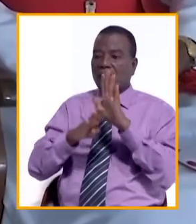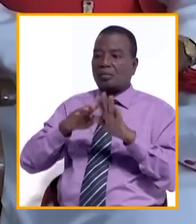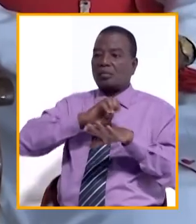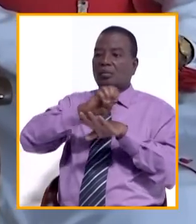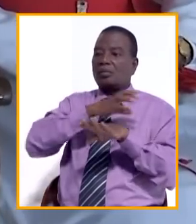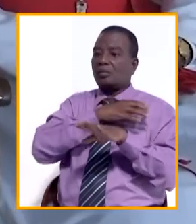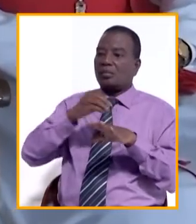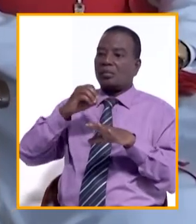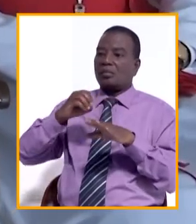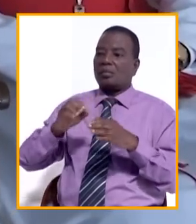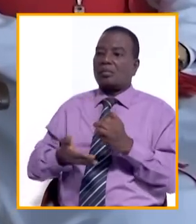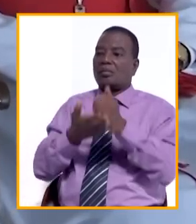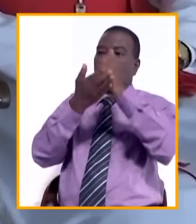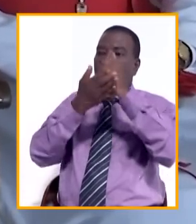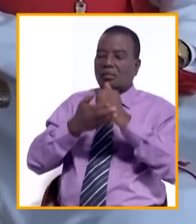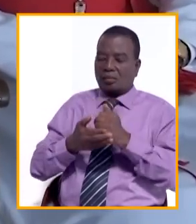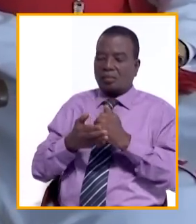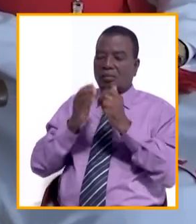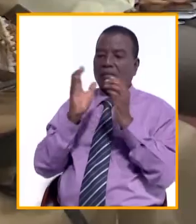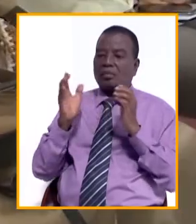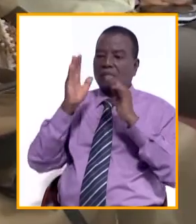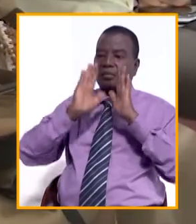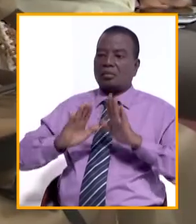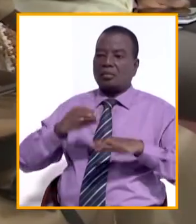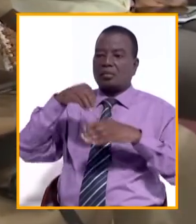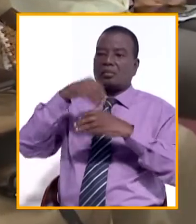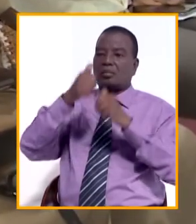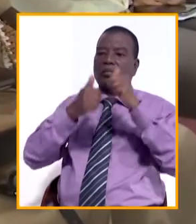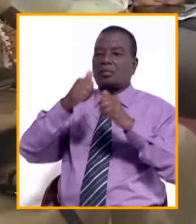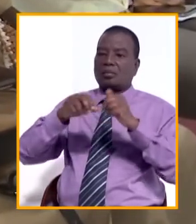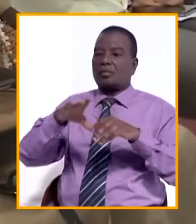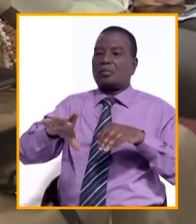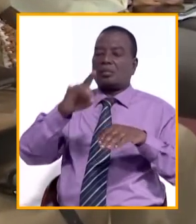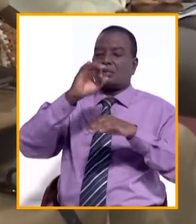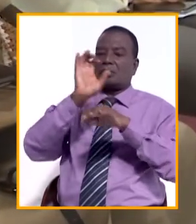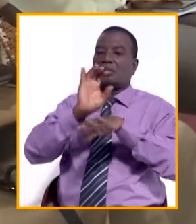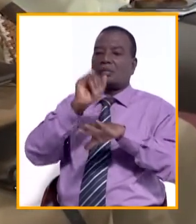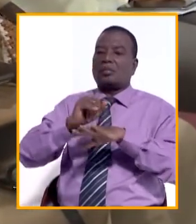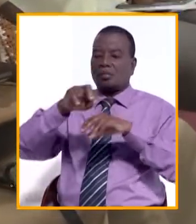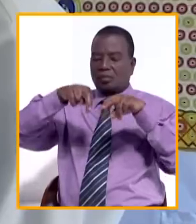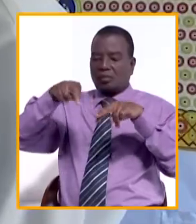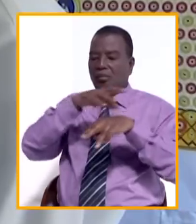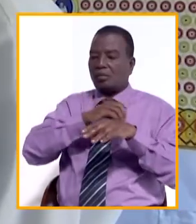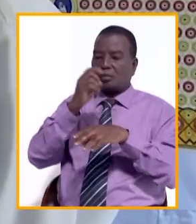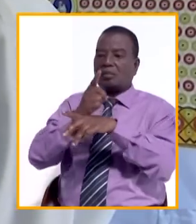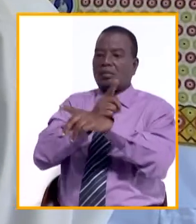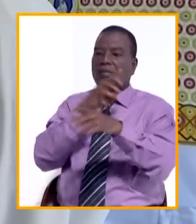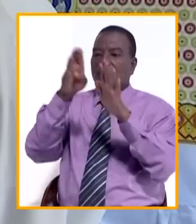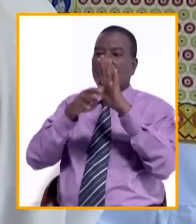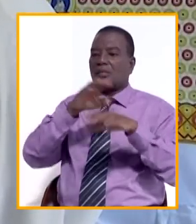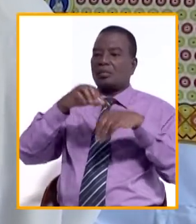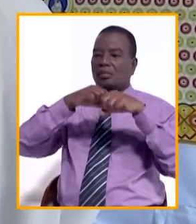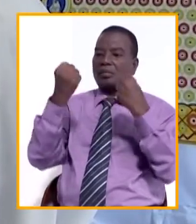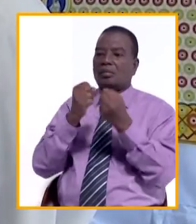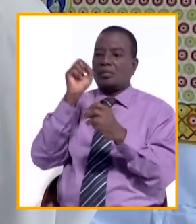contribution à la consolidation du climat paisible dans lequel se trouve la Côte d'Ivoire, recherchant son développement et la cohésion